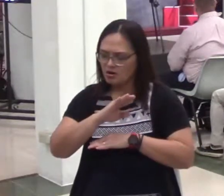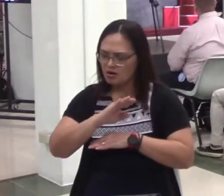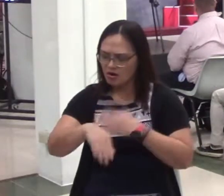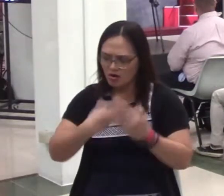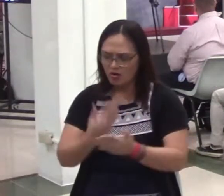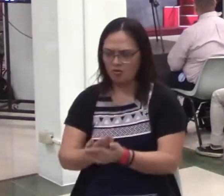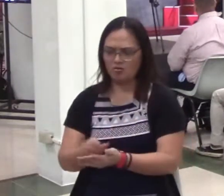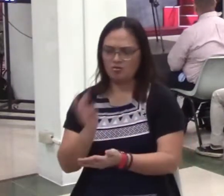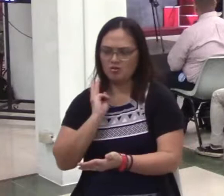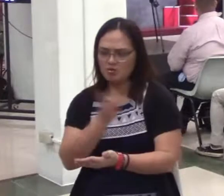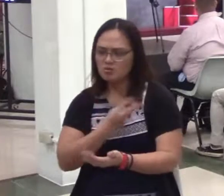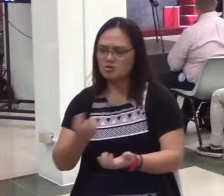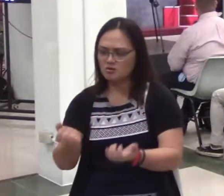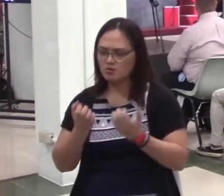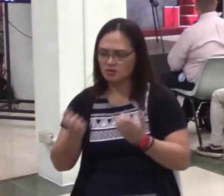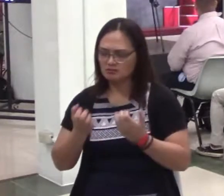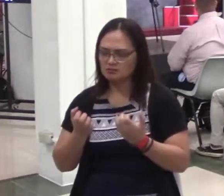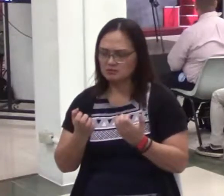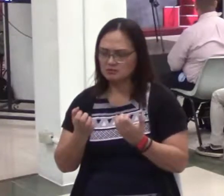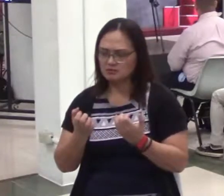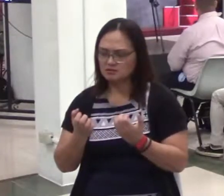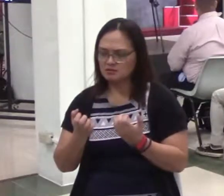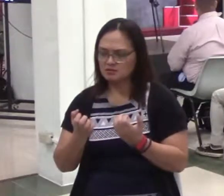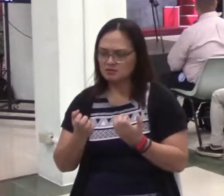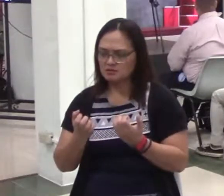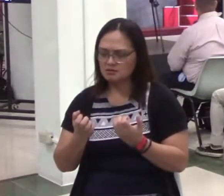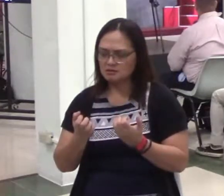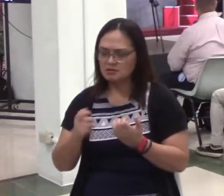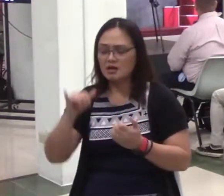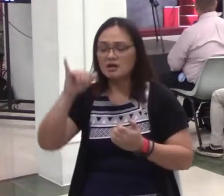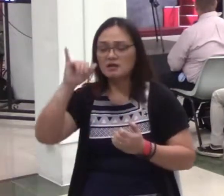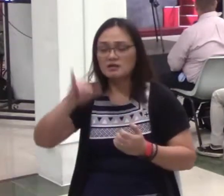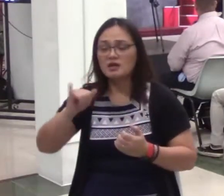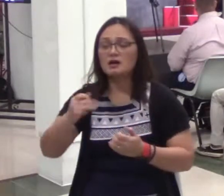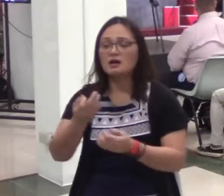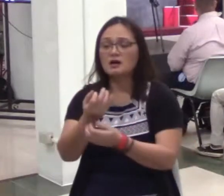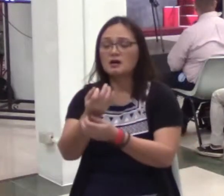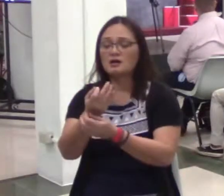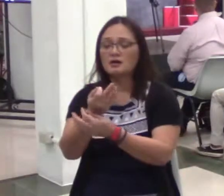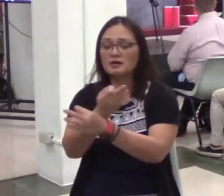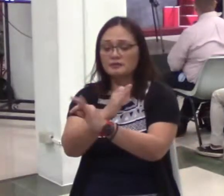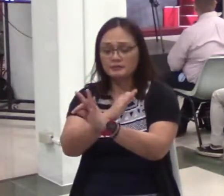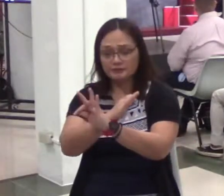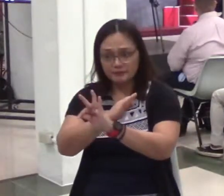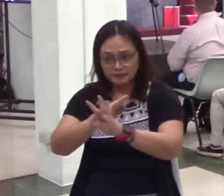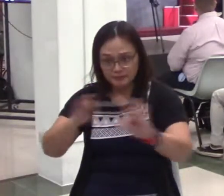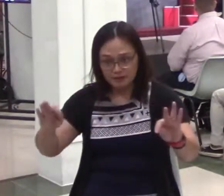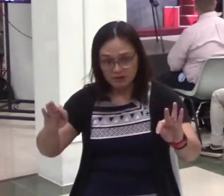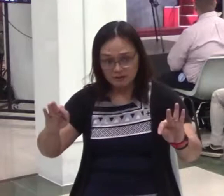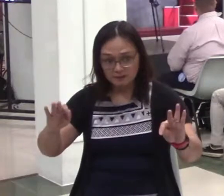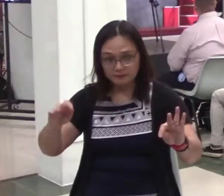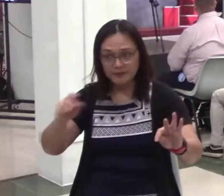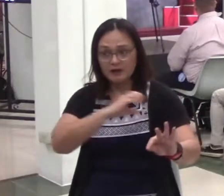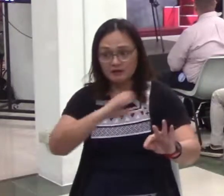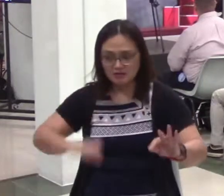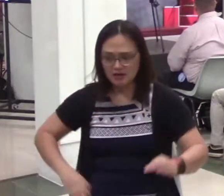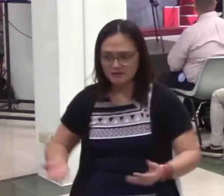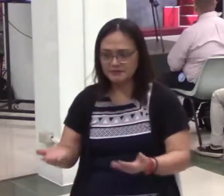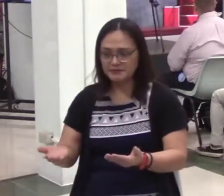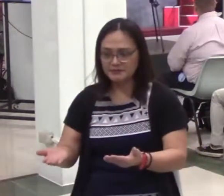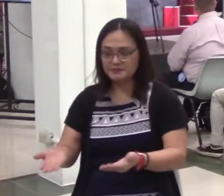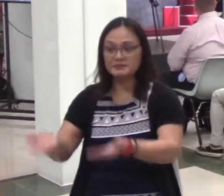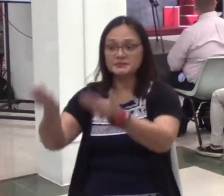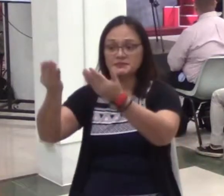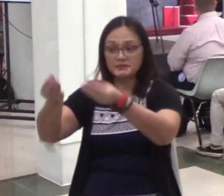Tayo po'y nag-i-enjoy ng maraming kalayaan sa Panginoon. Ibig sabihin, kalayaan sa kasalanan,